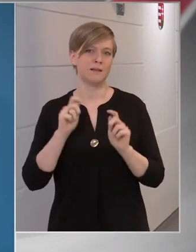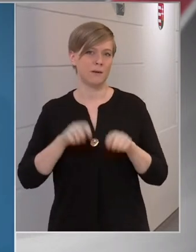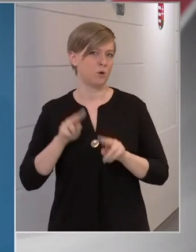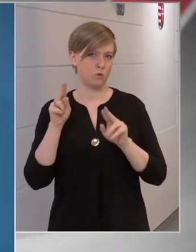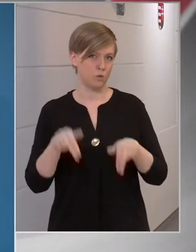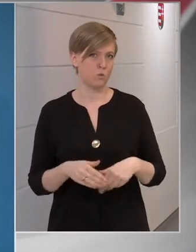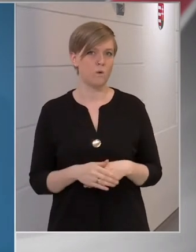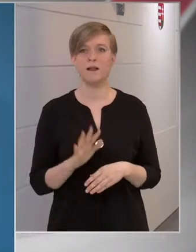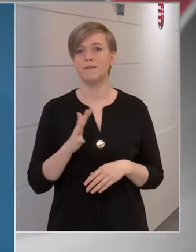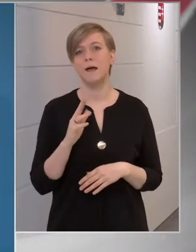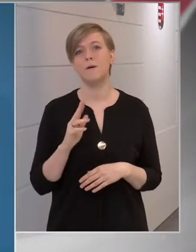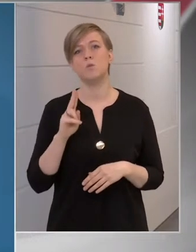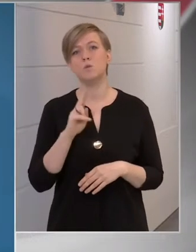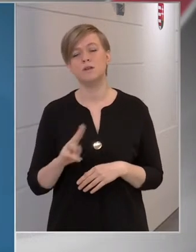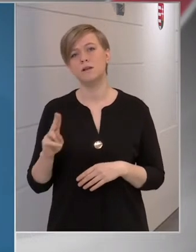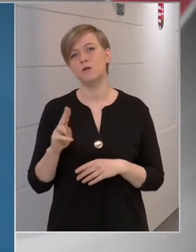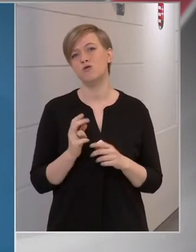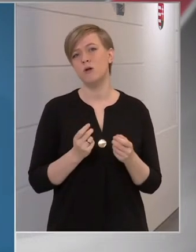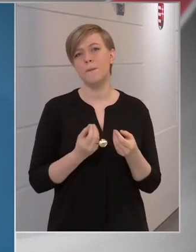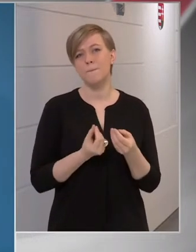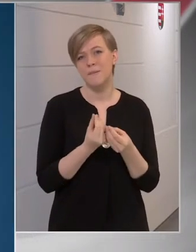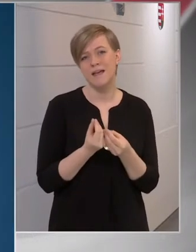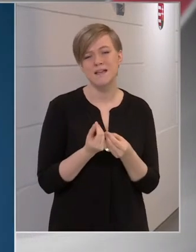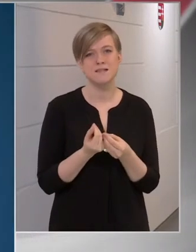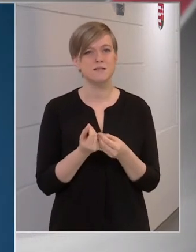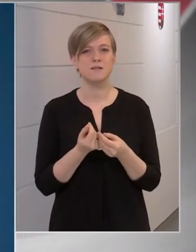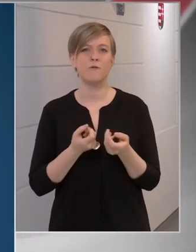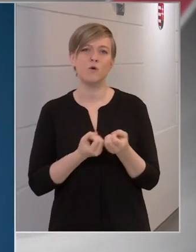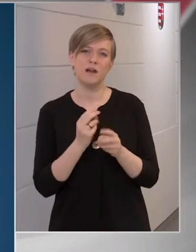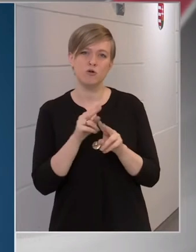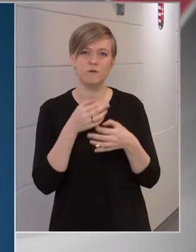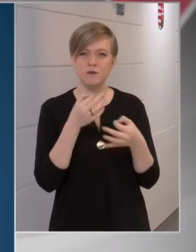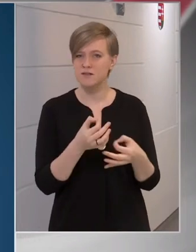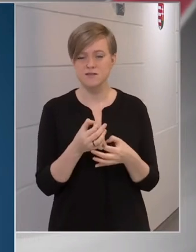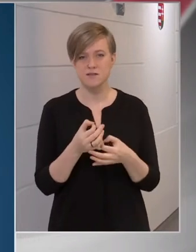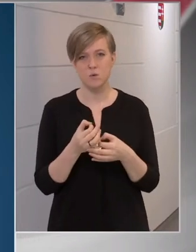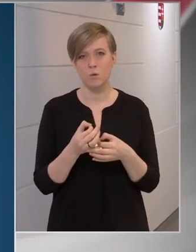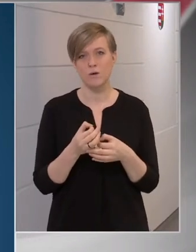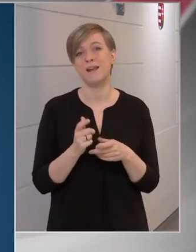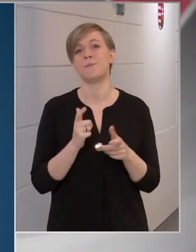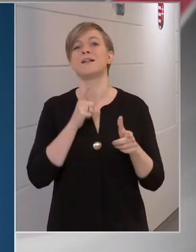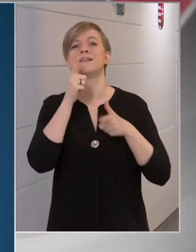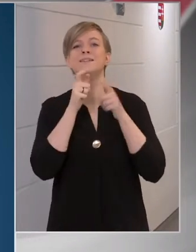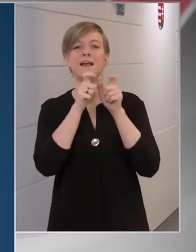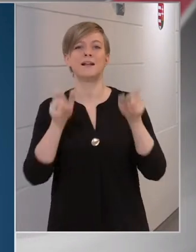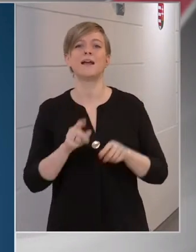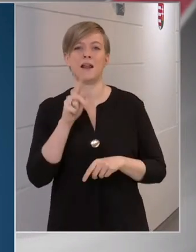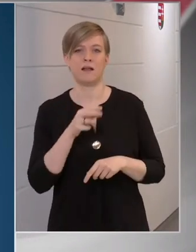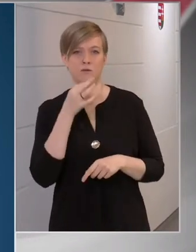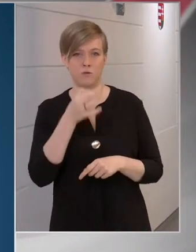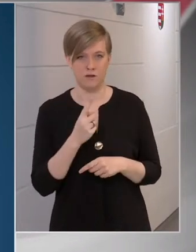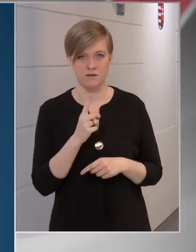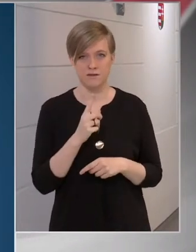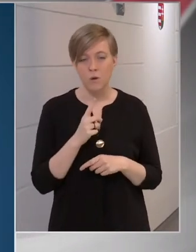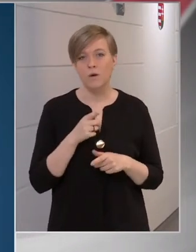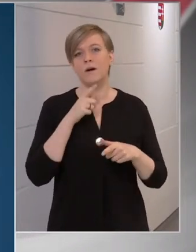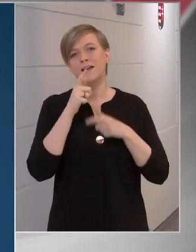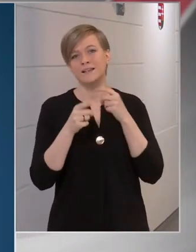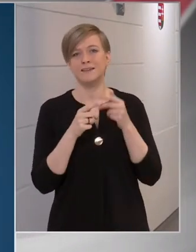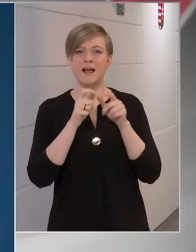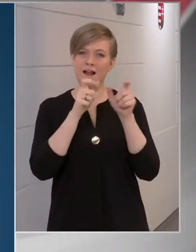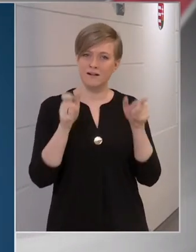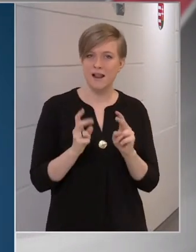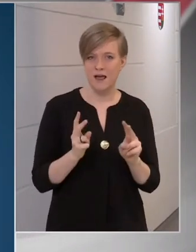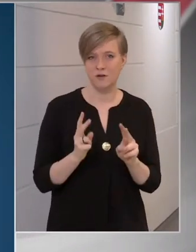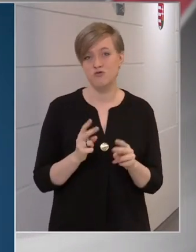uniós pénzforrásról van szó, vagy pénzeszközről, vagy támogatásról van szó, hanem egy hitelkeretről, vagy egy hitel lehetőségről, amit ha